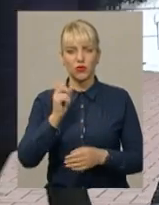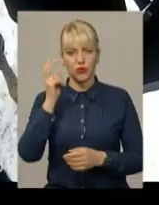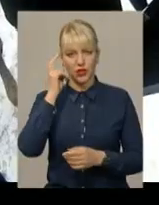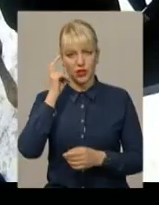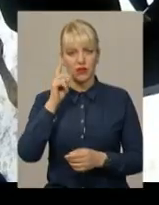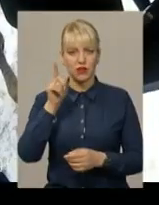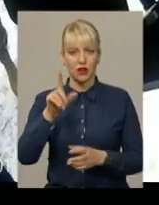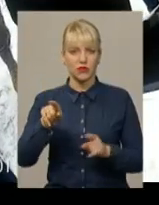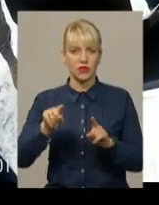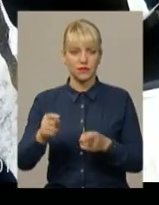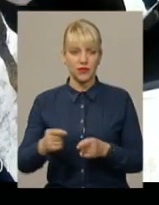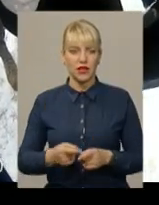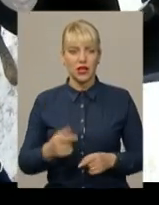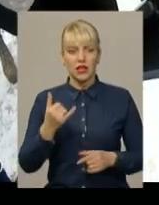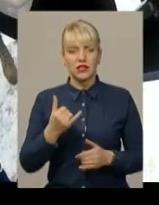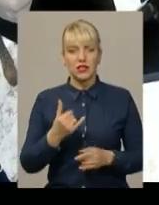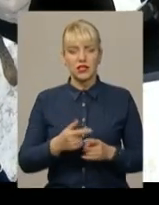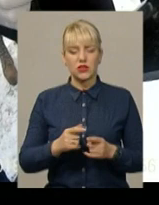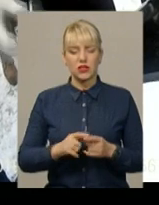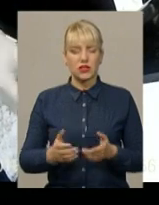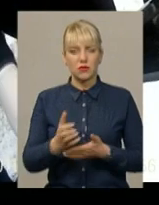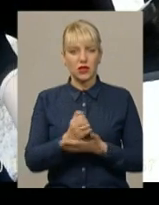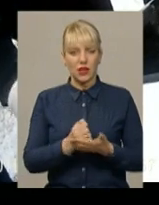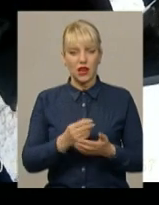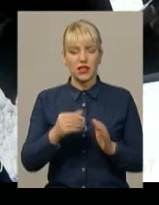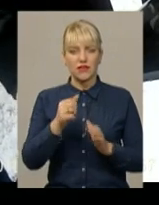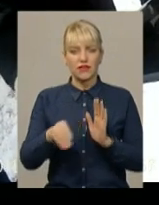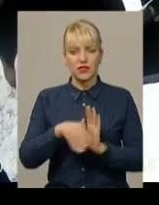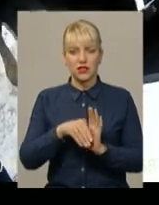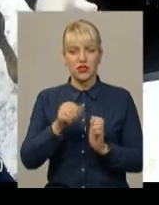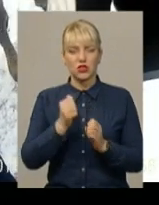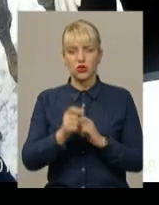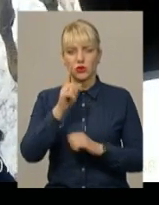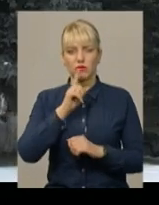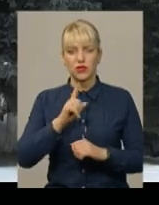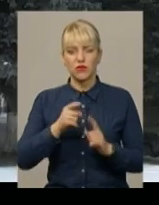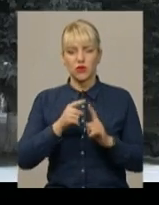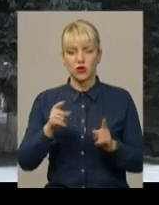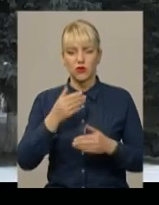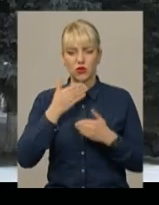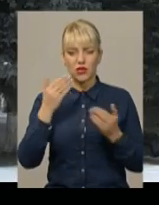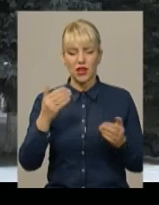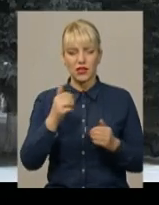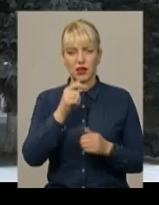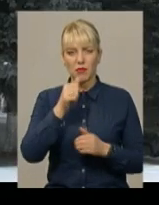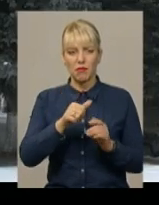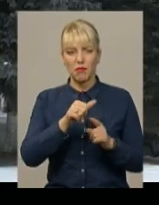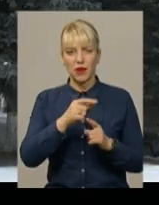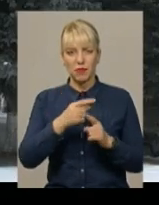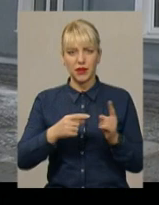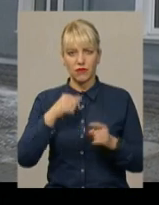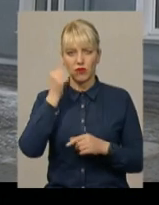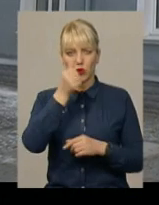у Києві. Данину з підприємця військові збирали щомісячно впродовж останніх півроку. Таку версію слідства озвучив начальник відділу